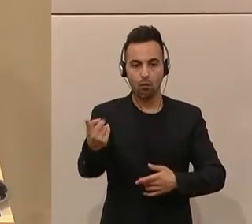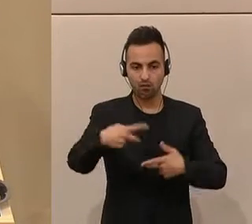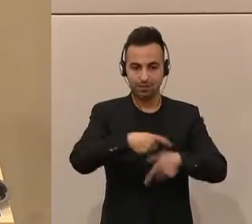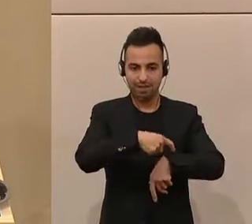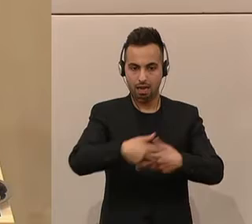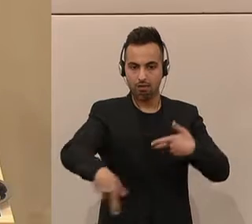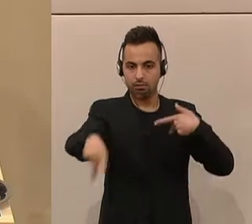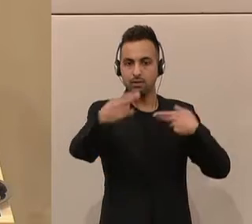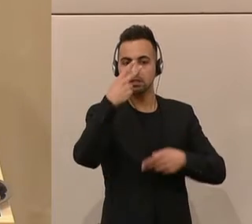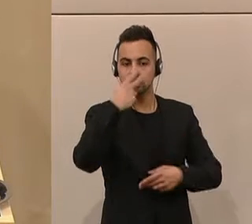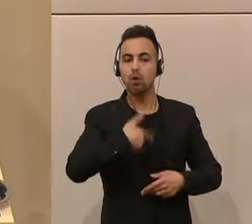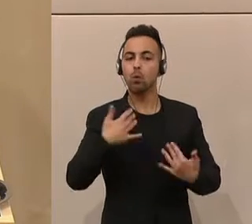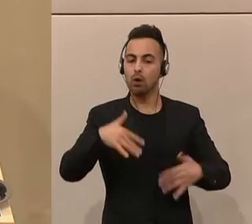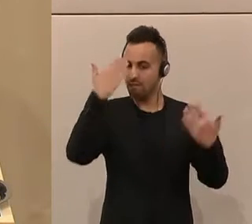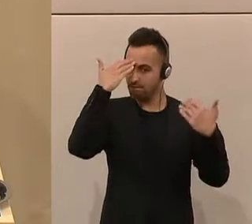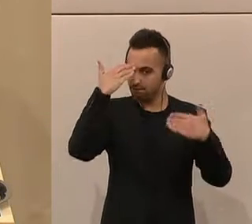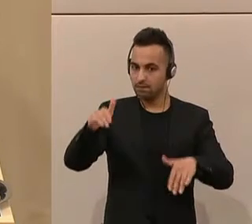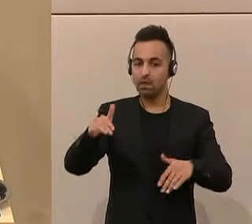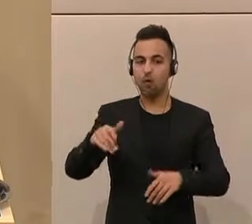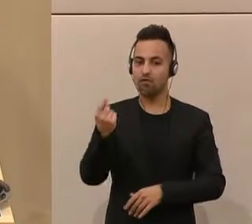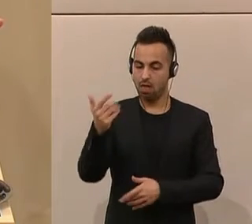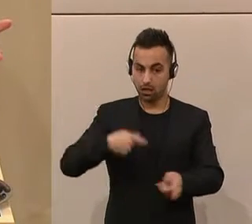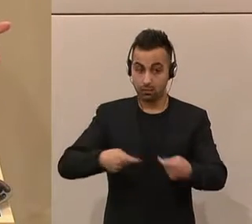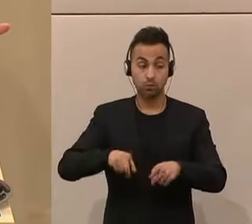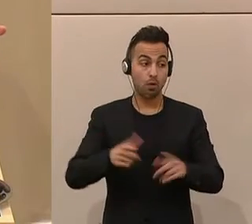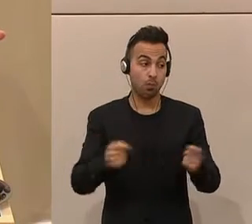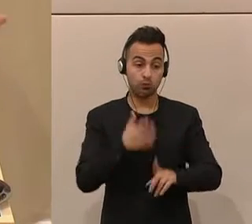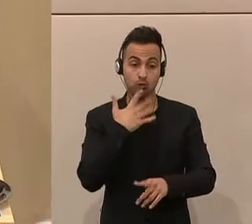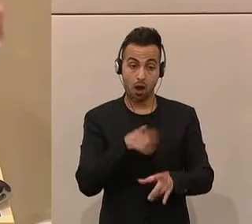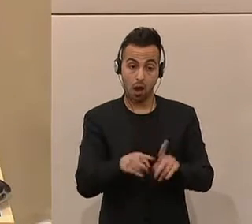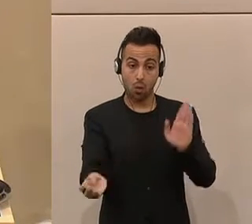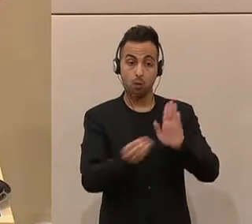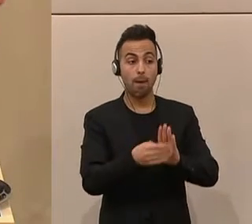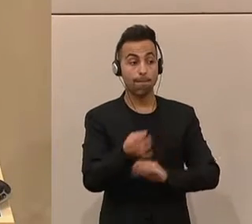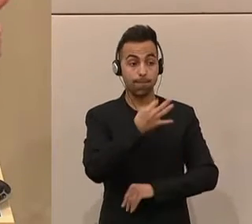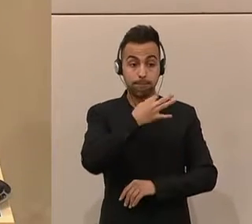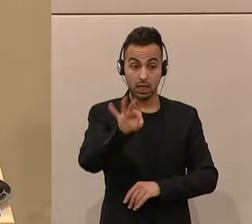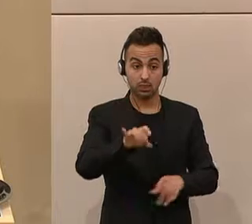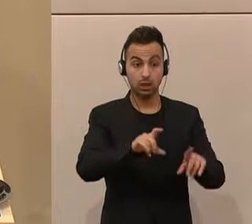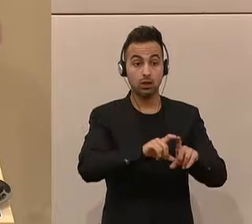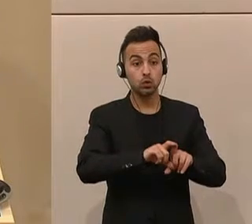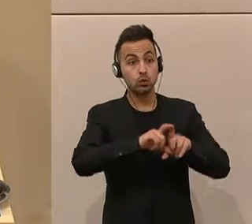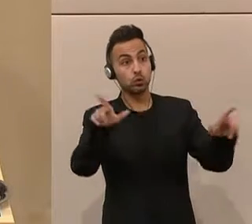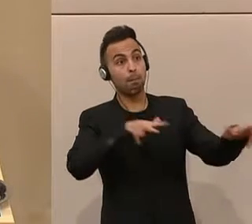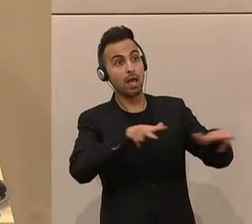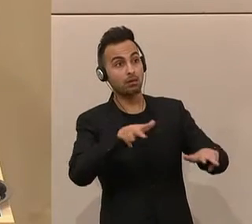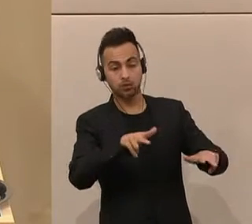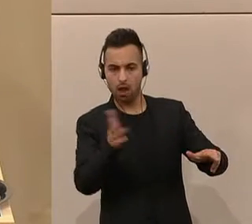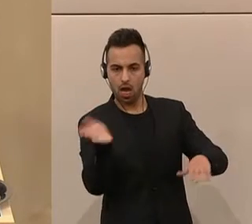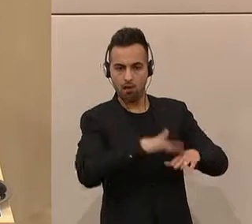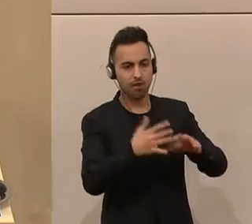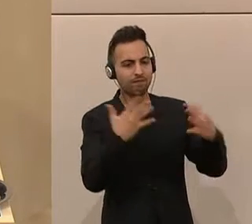Das zeigt auch ein deutliches Vertrauen in den Finanzmarkt. Aber abschließend möchte ich festhalten, besser noch als Schulden gut zu managen ist es,